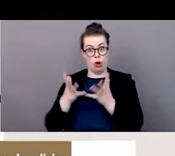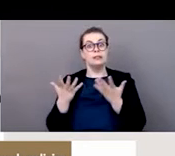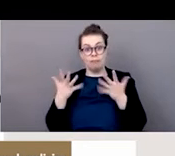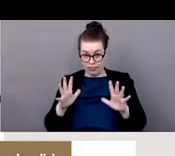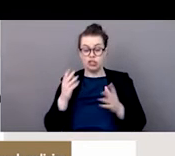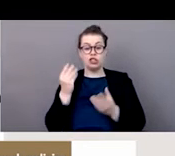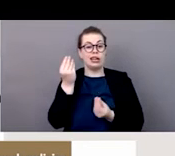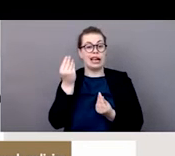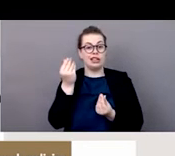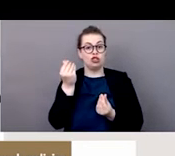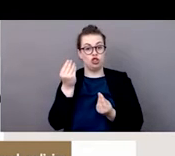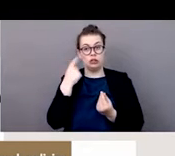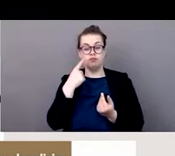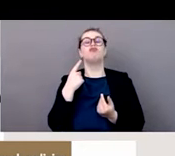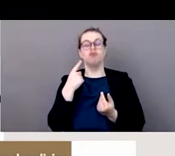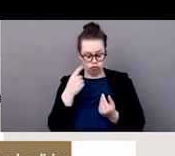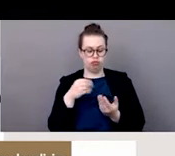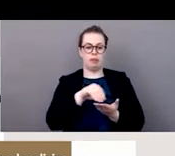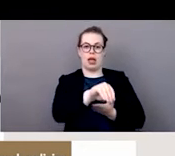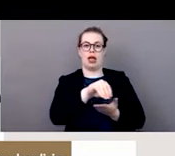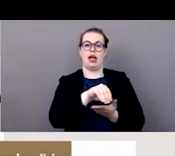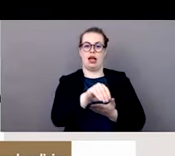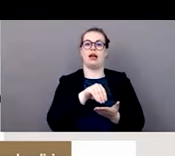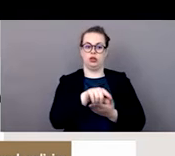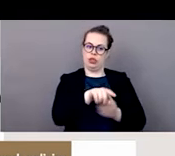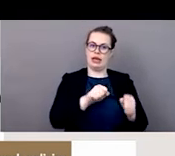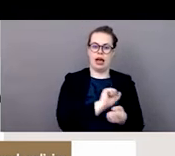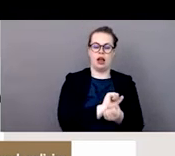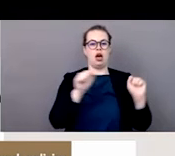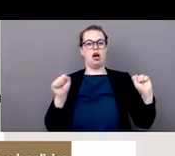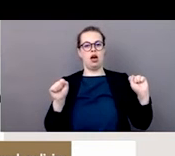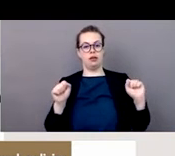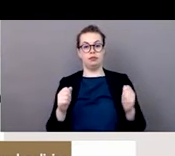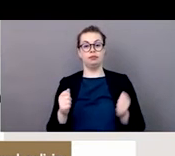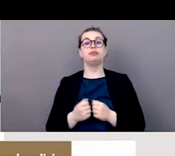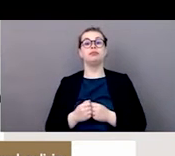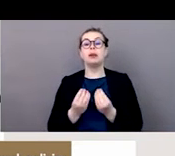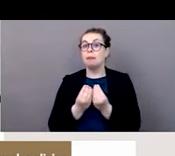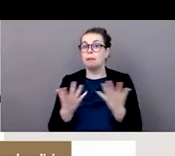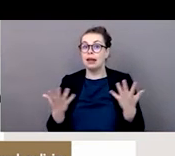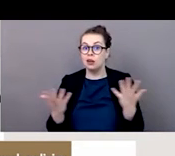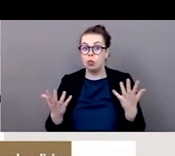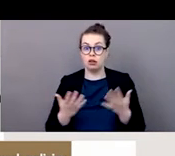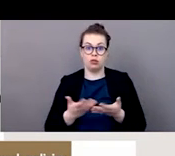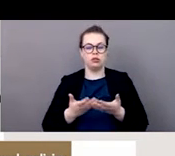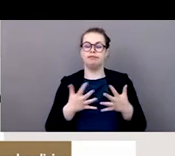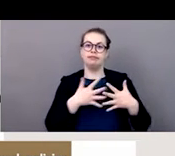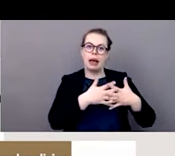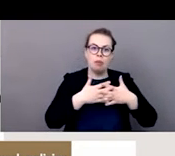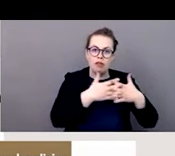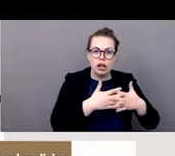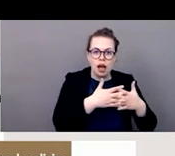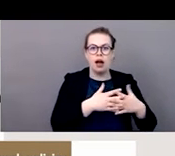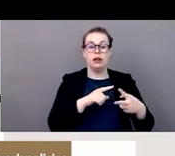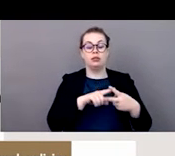en fagueur ce type de mesures relatives au fâche transfert. Plusieurs l'ont fourni aussi à tous les citoyens et nous avons vu,